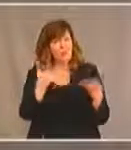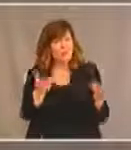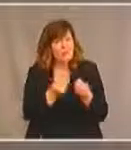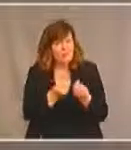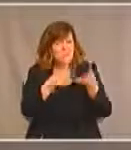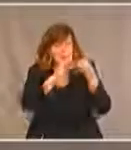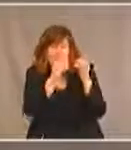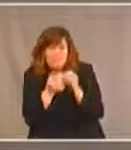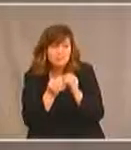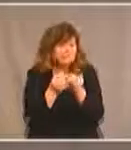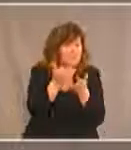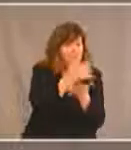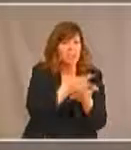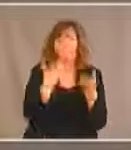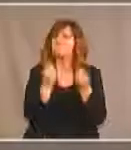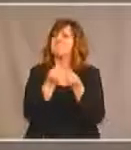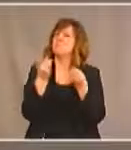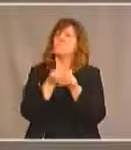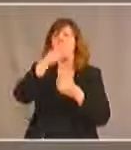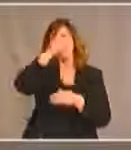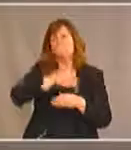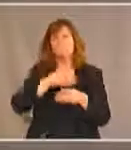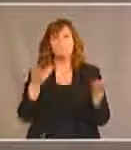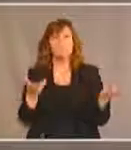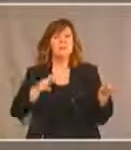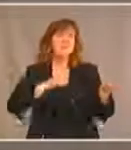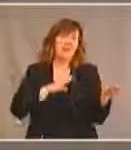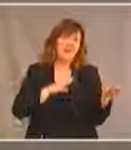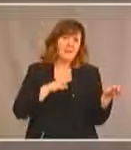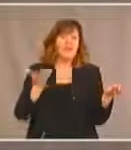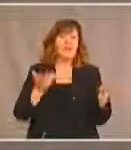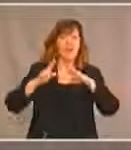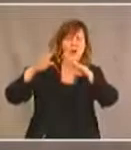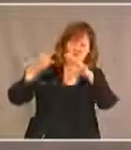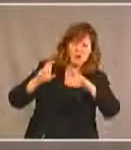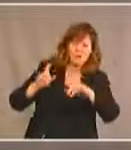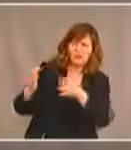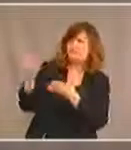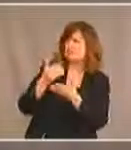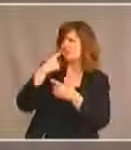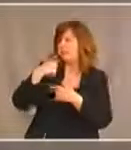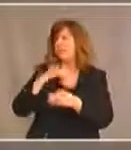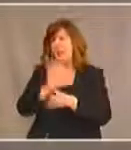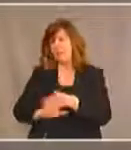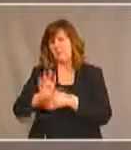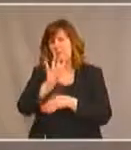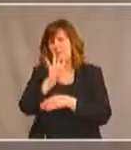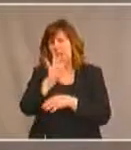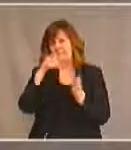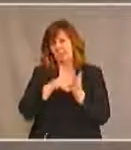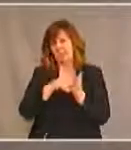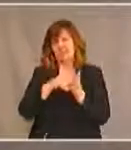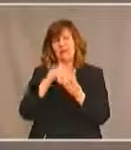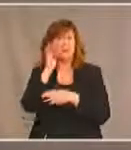personnes âgées et autochtones. Toutefois, la recherche indique qu'il y a environ 40 000 Autochtones de